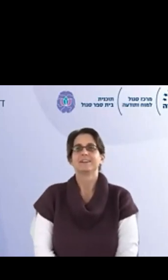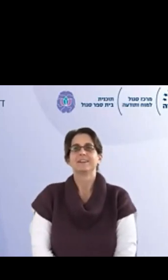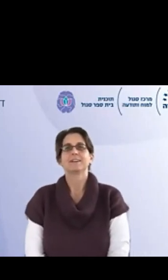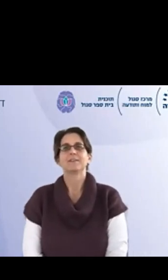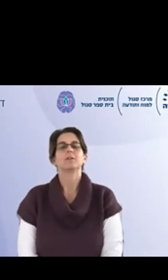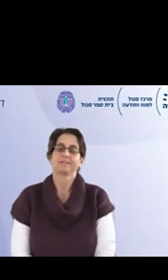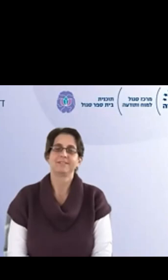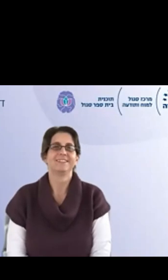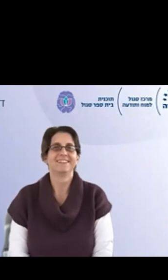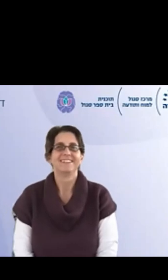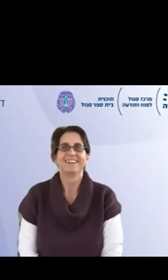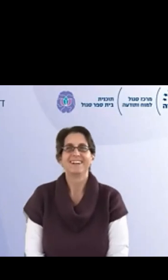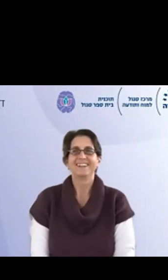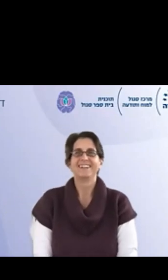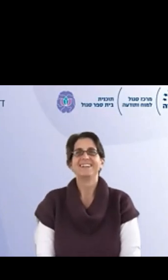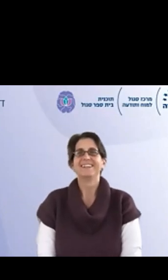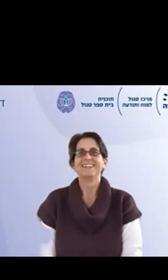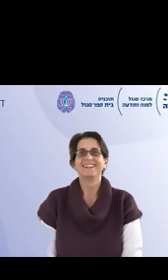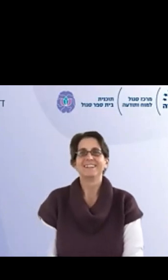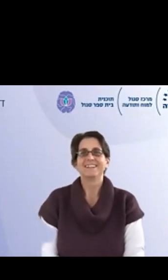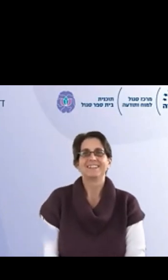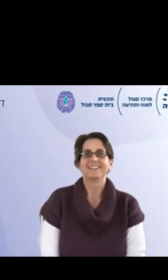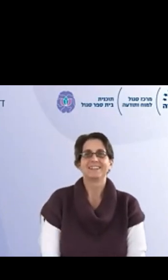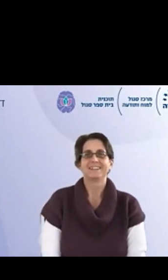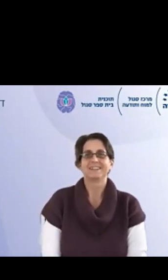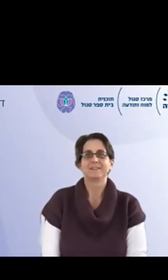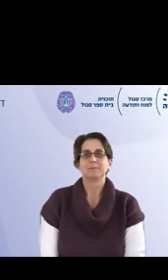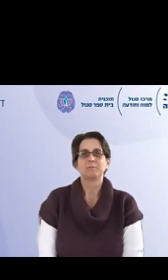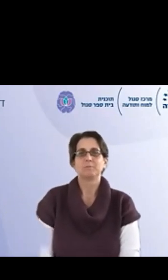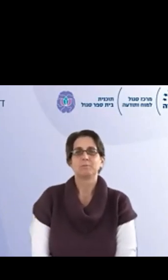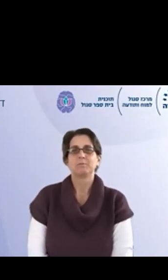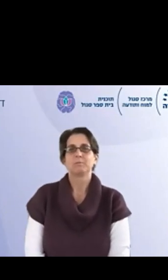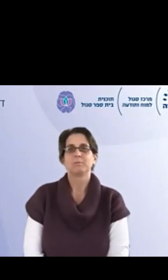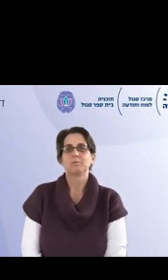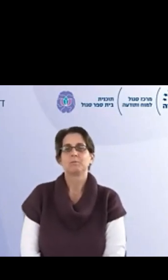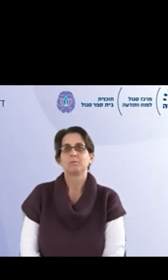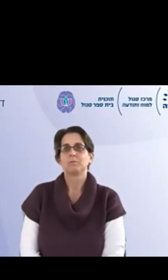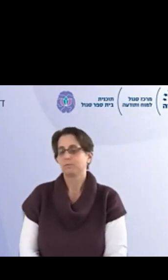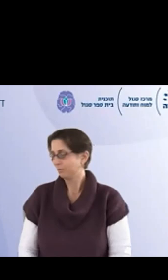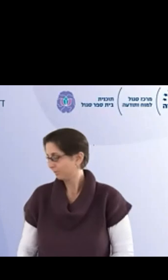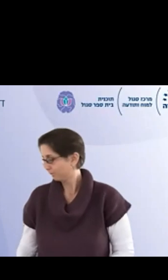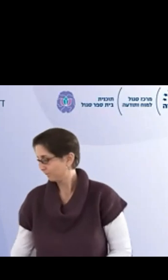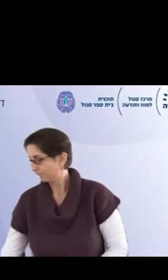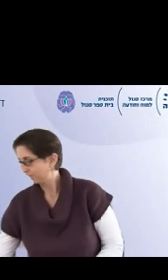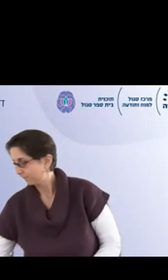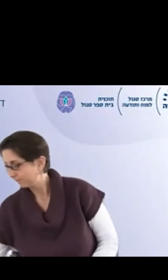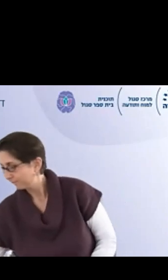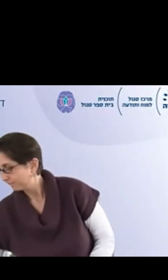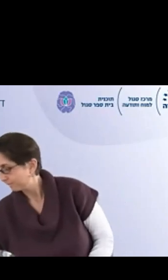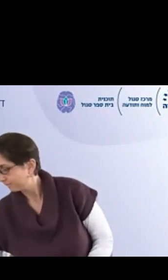אותי, טוב, אני אספר שאנחנו, נכנסנו לתוכנית של בית ספר סגול,